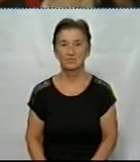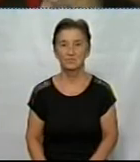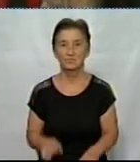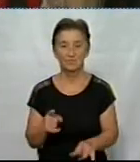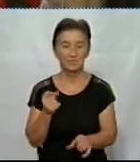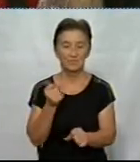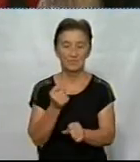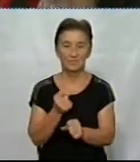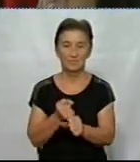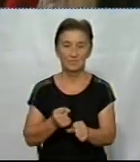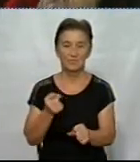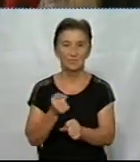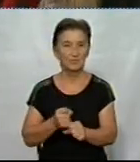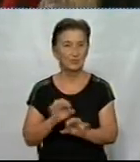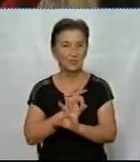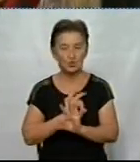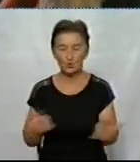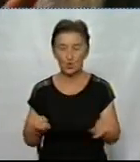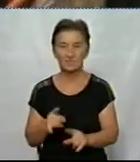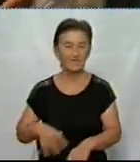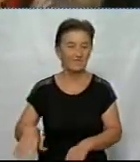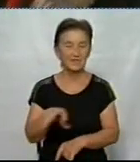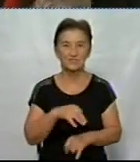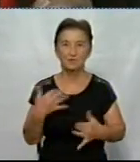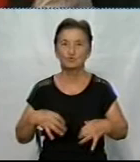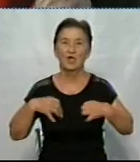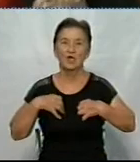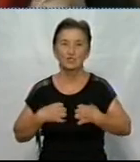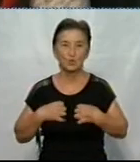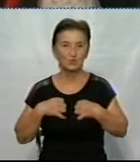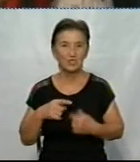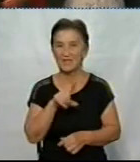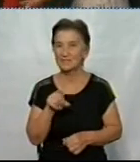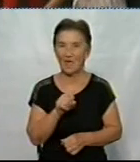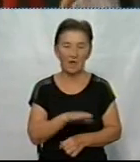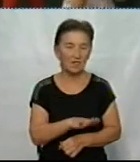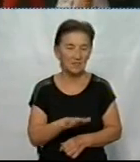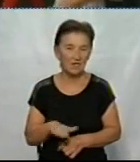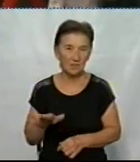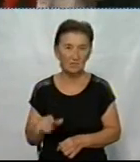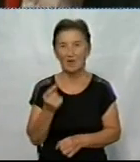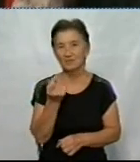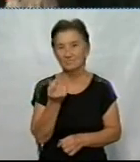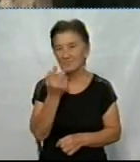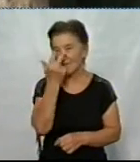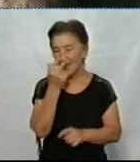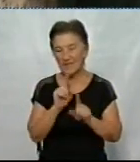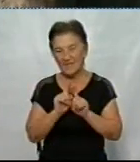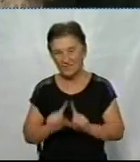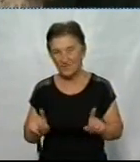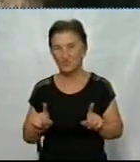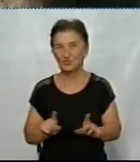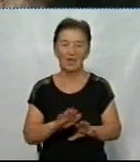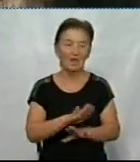Працюється чудово, тому що всі ми вже скучили за дітьми, звичайно. Трошки незвично, але діти